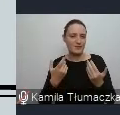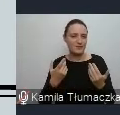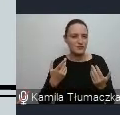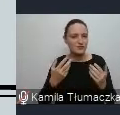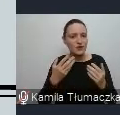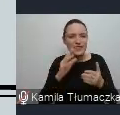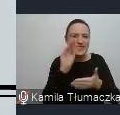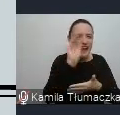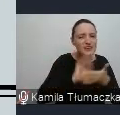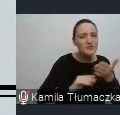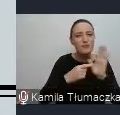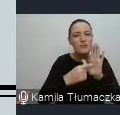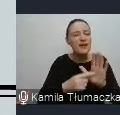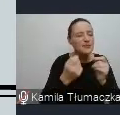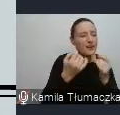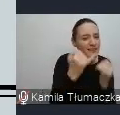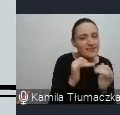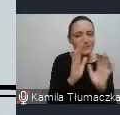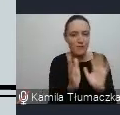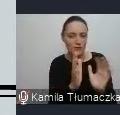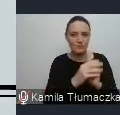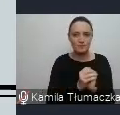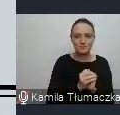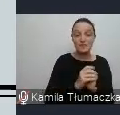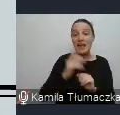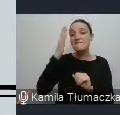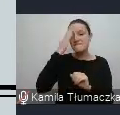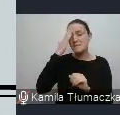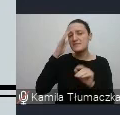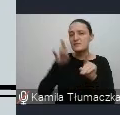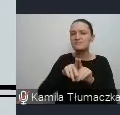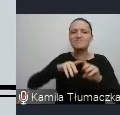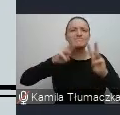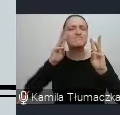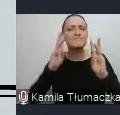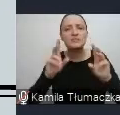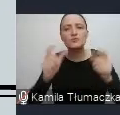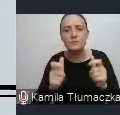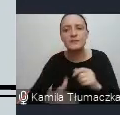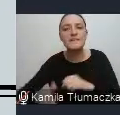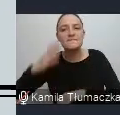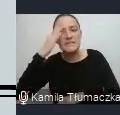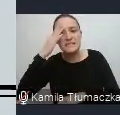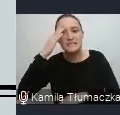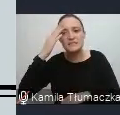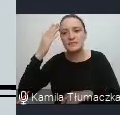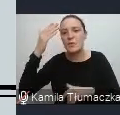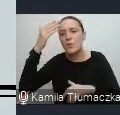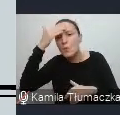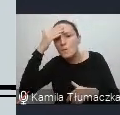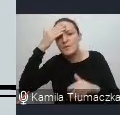treści w inny sposób. Ale też wiemy, że najważniejsza jest wiedza i umiejętności